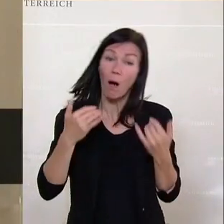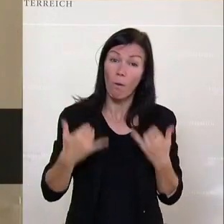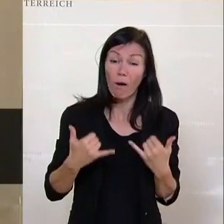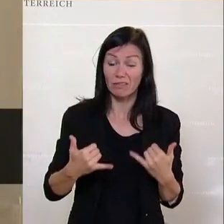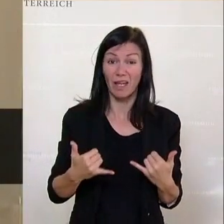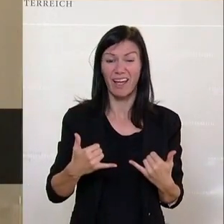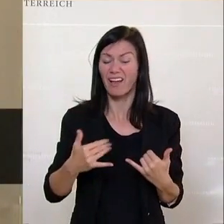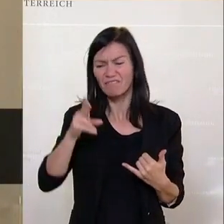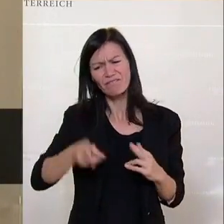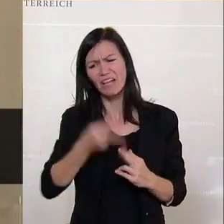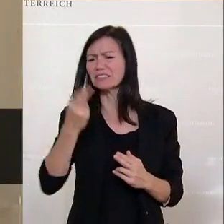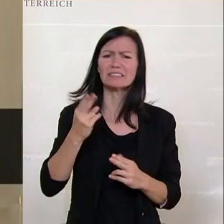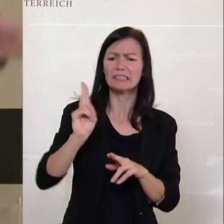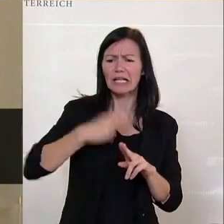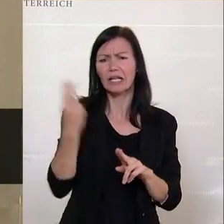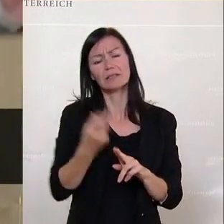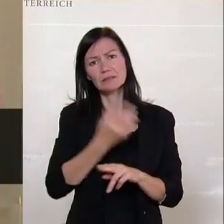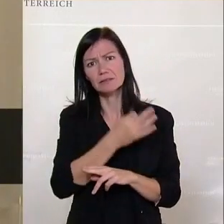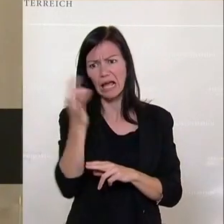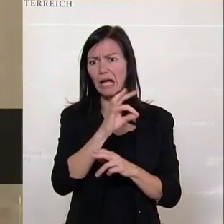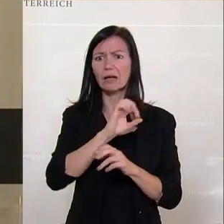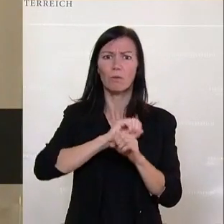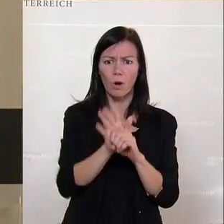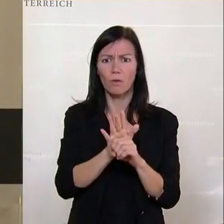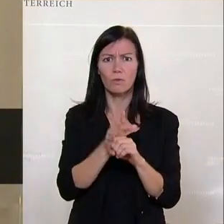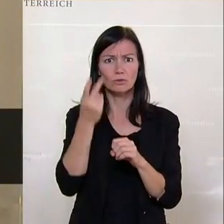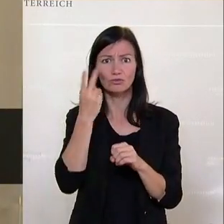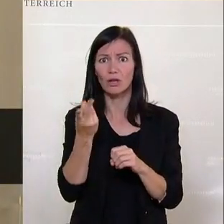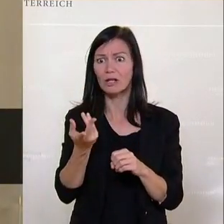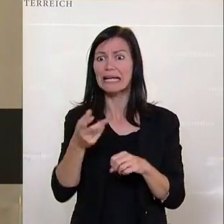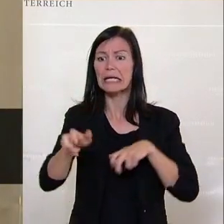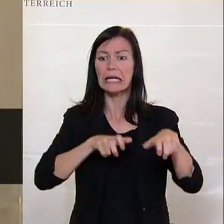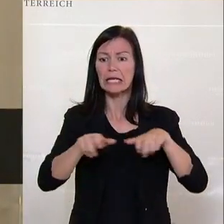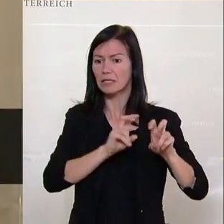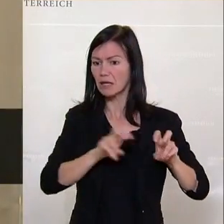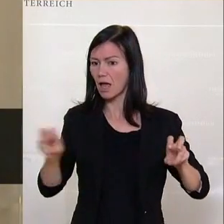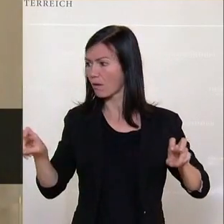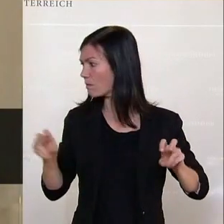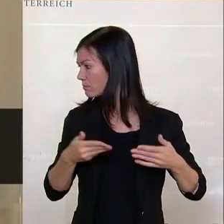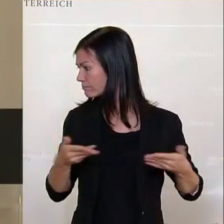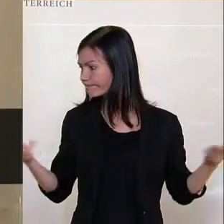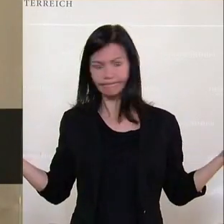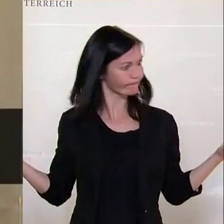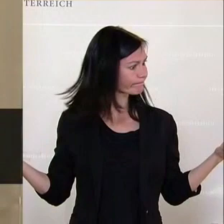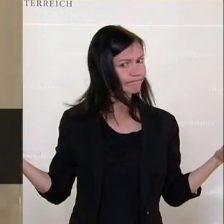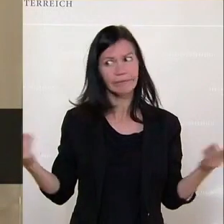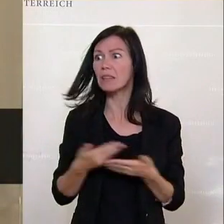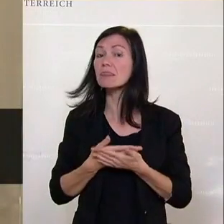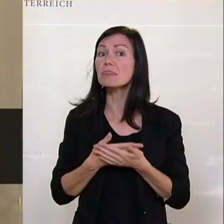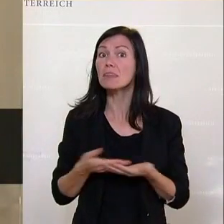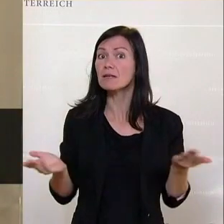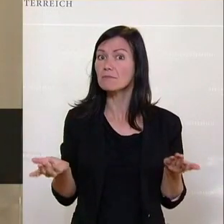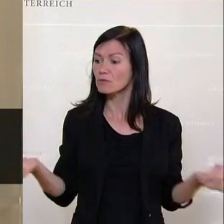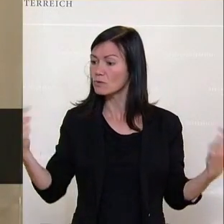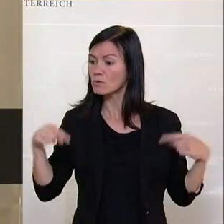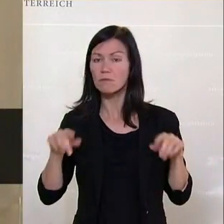den ganzen Tag über Corona gesprochen und wenn Sie mal links und rechts auf die Regierungsbank schauen, findet es von dieser Regierung keiner wert, hier im Parlament